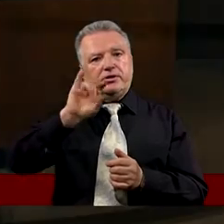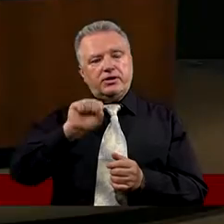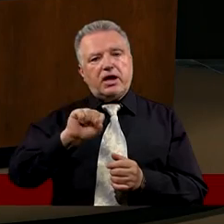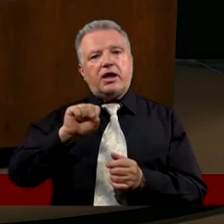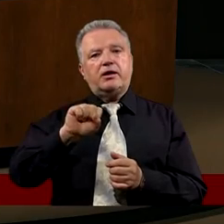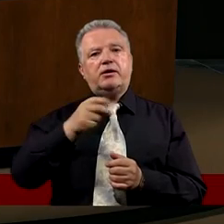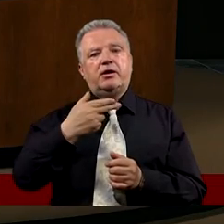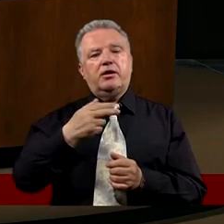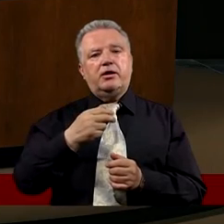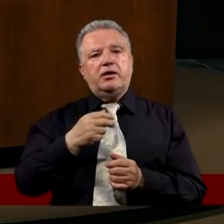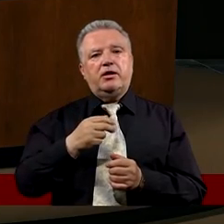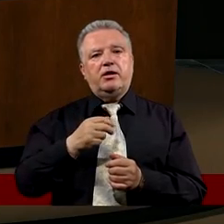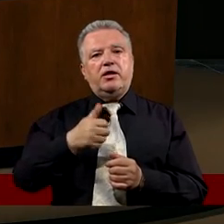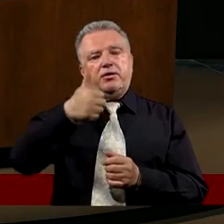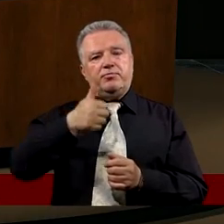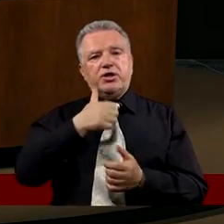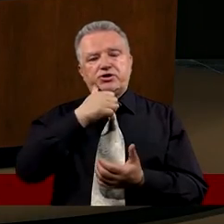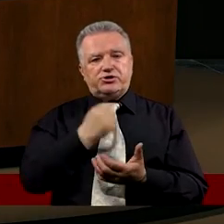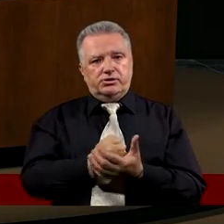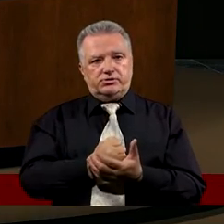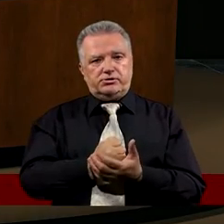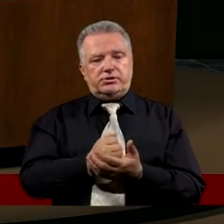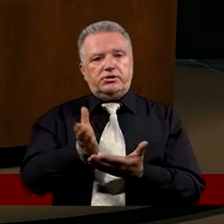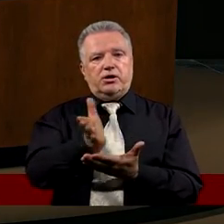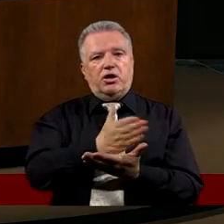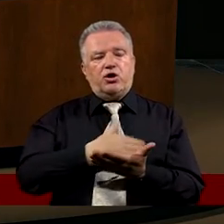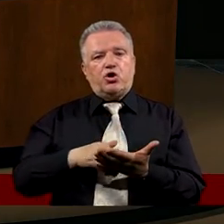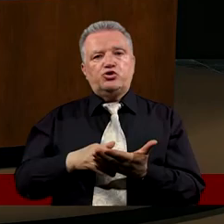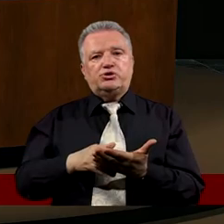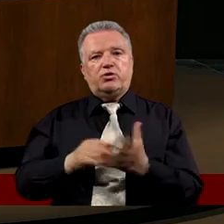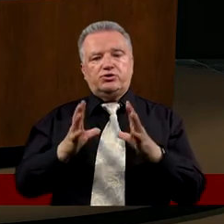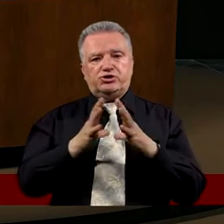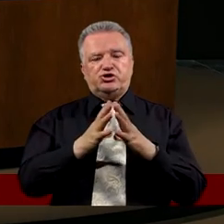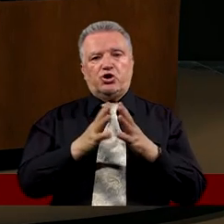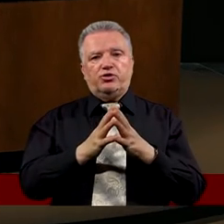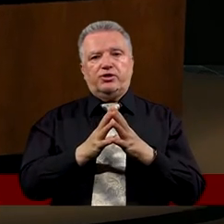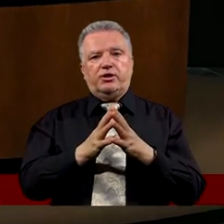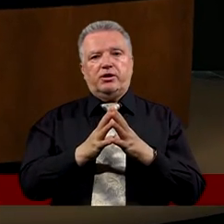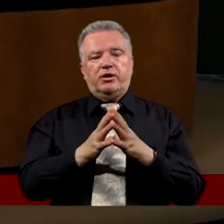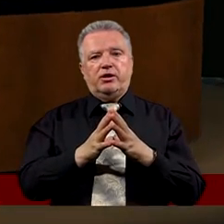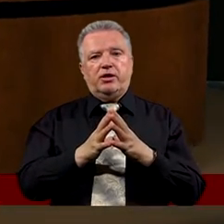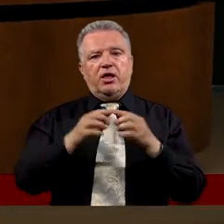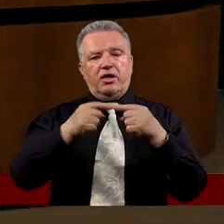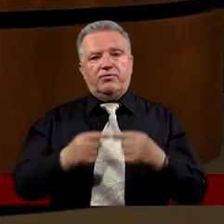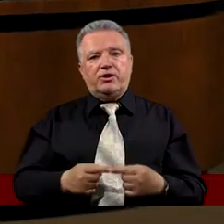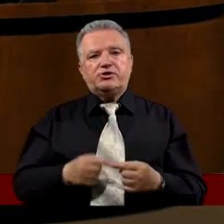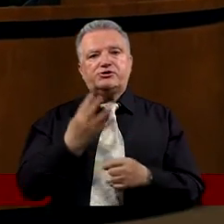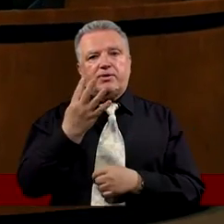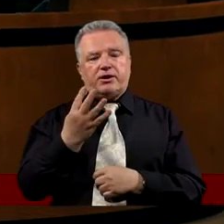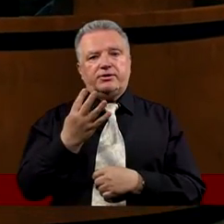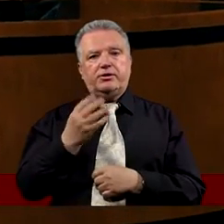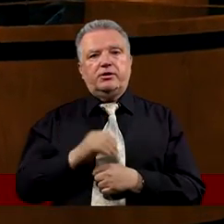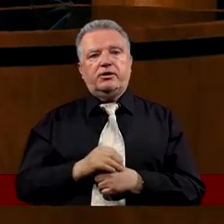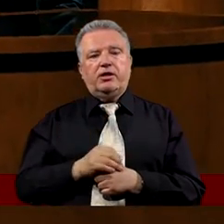W pierwszym swoim liście do Koryntian W rozdziale dziesiątym I w wersecie